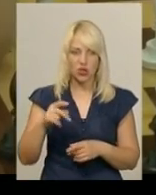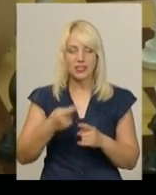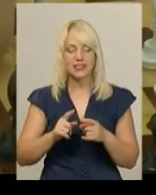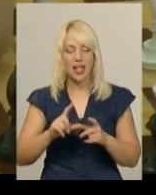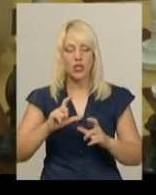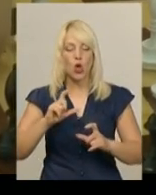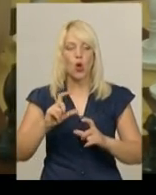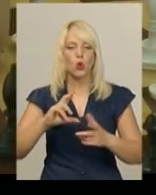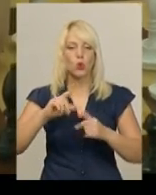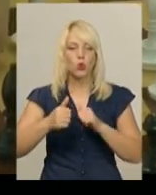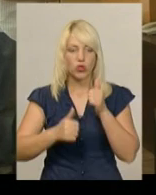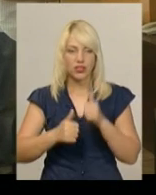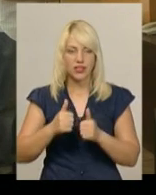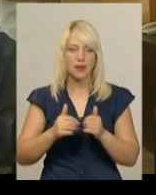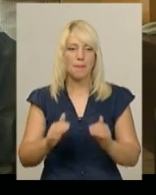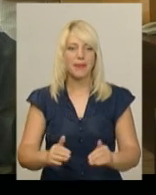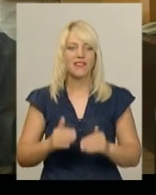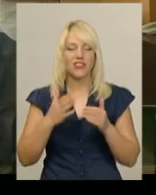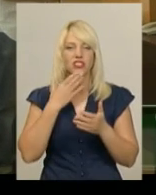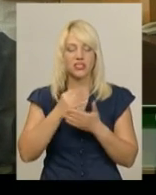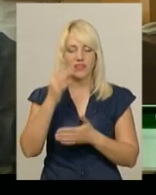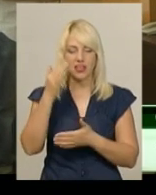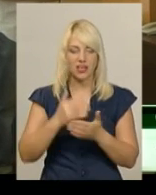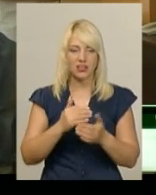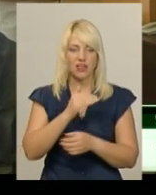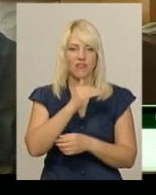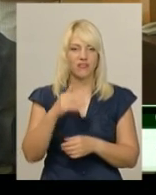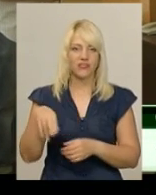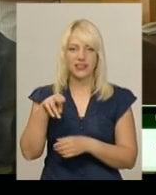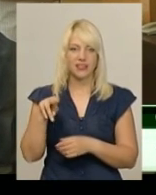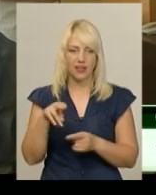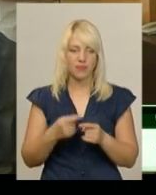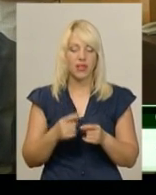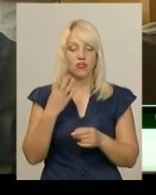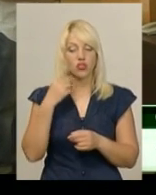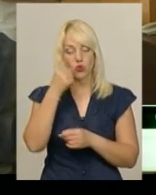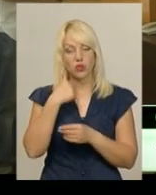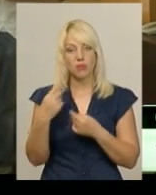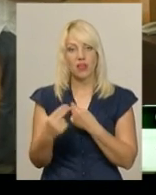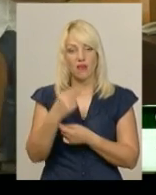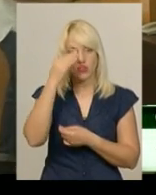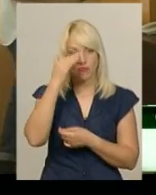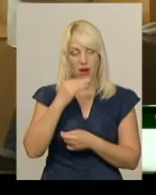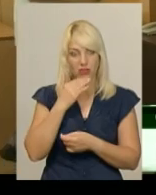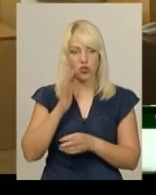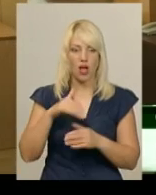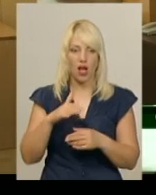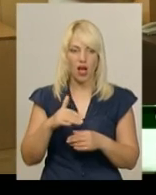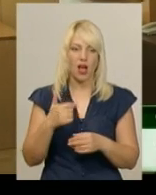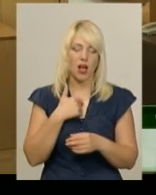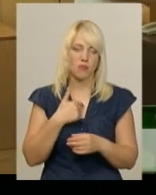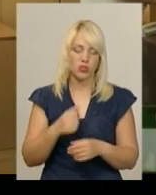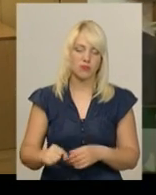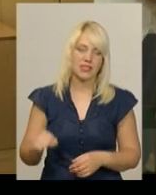підвищити свій рейтинг у фіде. В 4 роки мене батько навчив грати шахи, а потім мене в 5 років завела сюди мама,